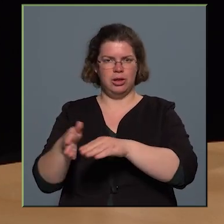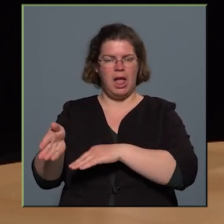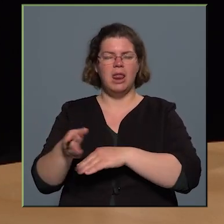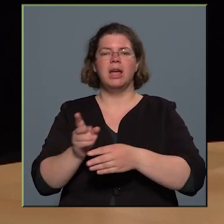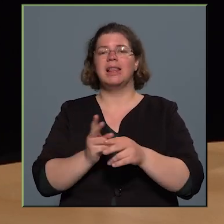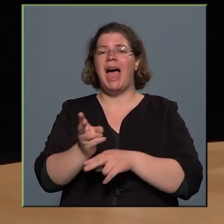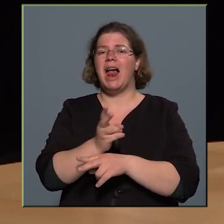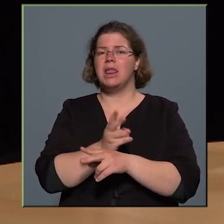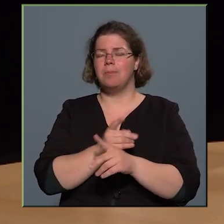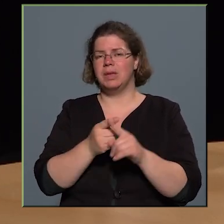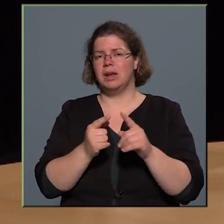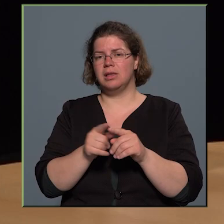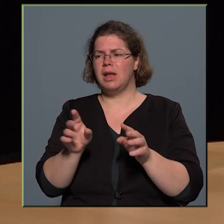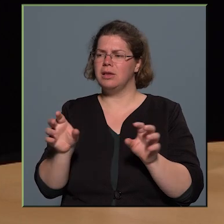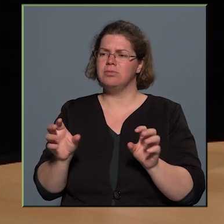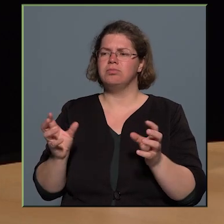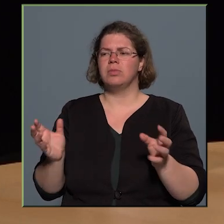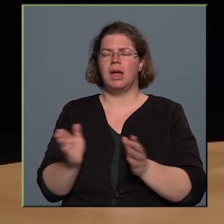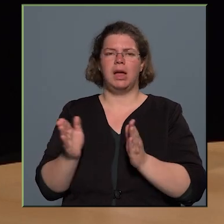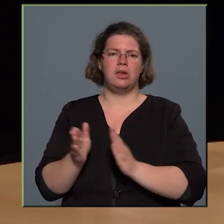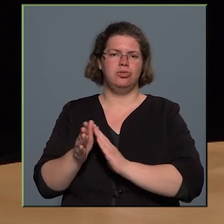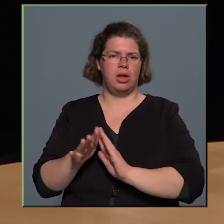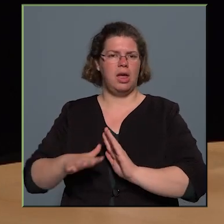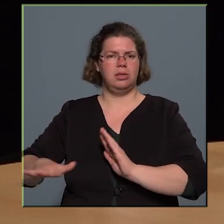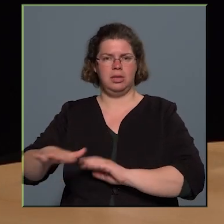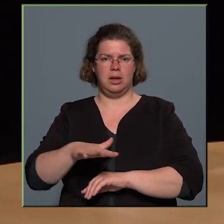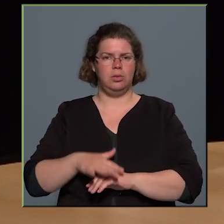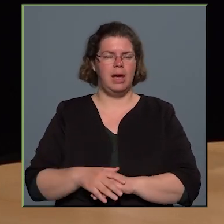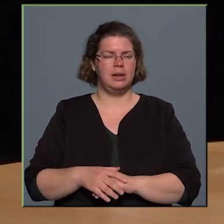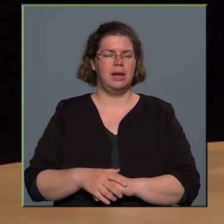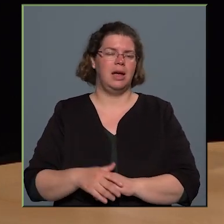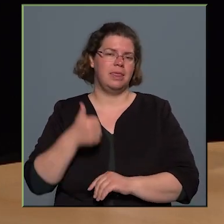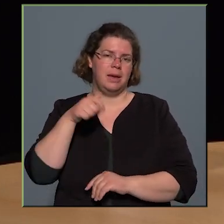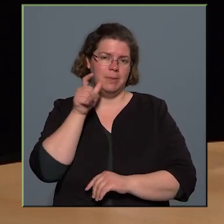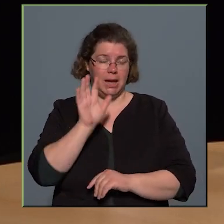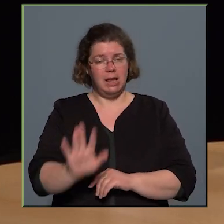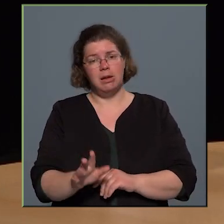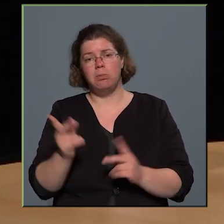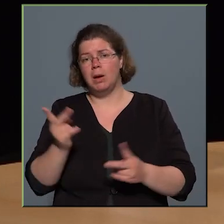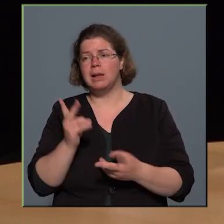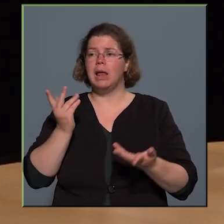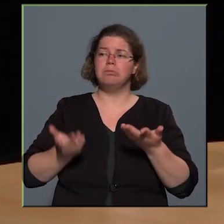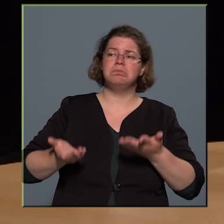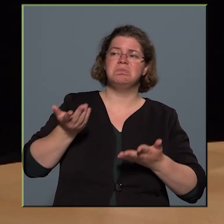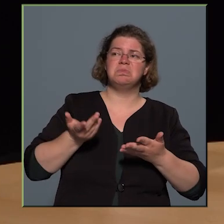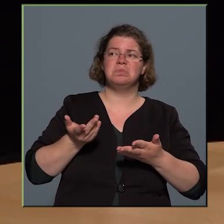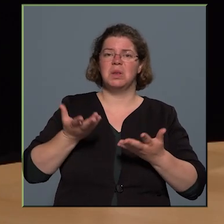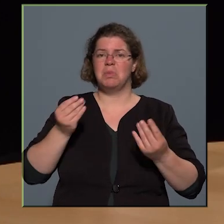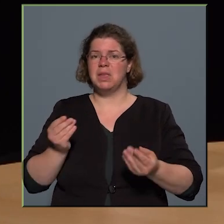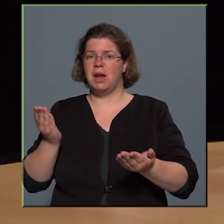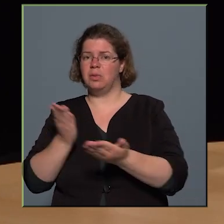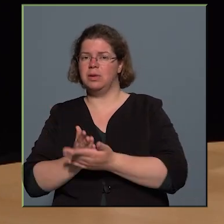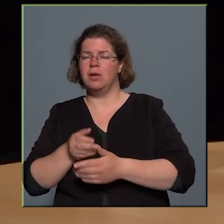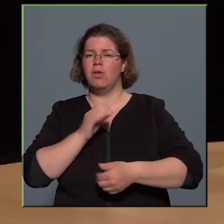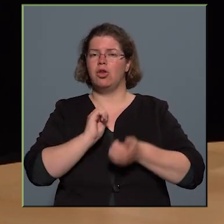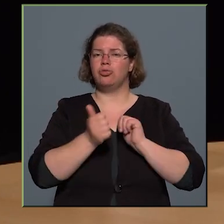rész, de ez egy nagyon keskeny területe egyébként a népligetnek. Nyilván lehet mérlegelni, hogy ez mennyire illik oda, vagy a sporttelep